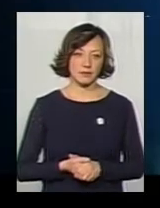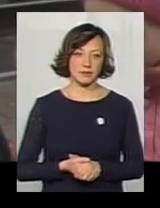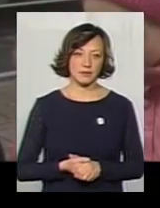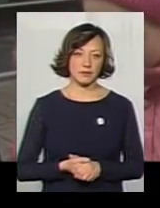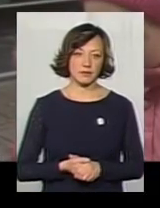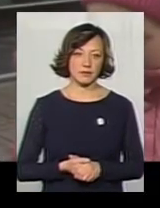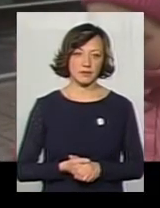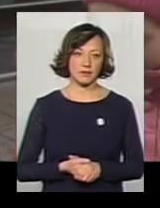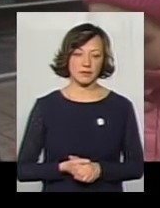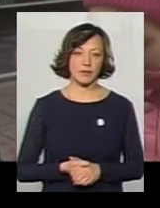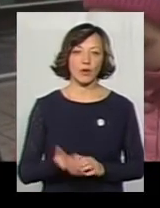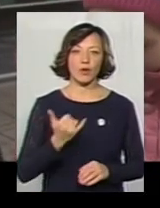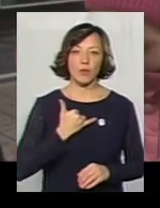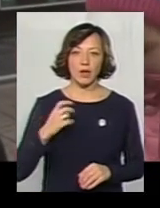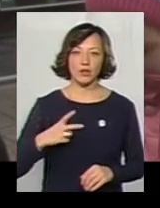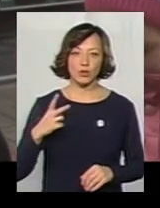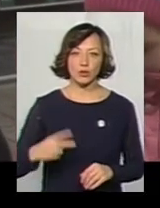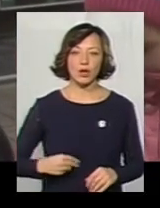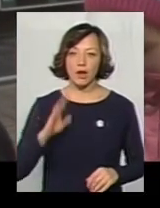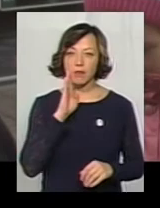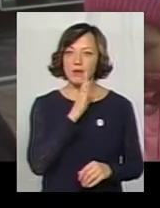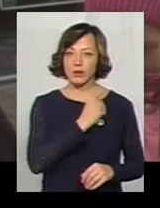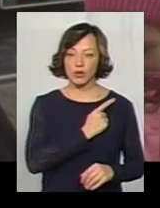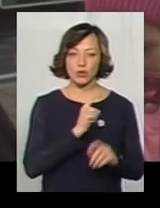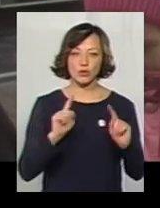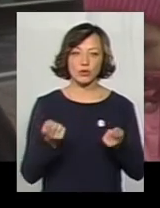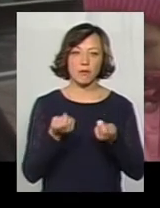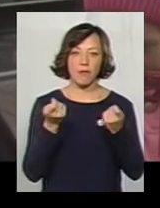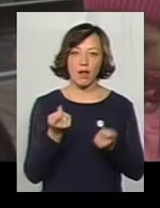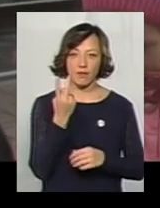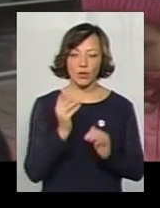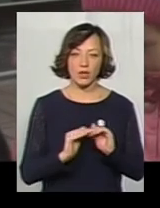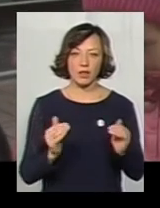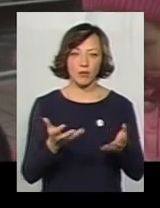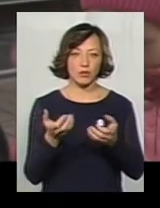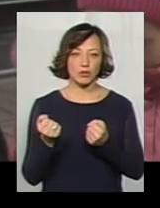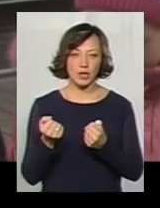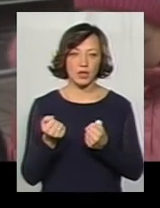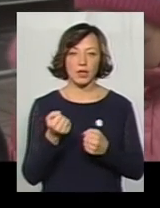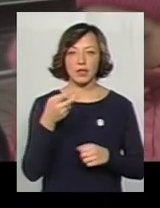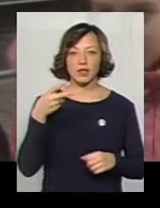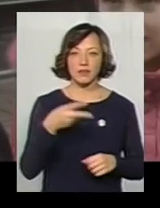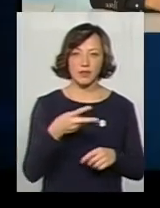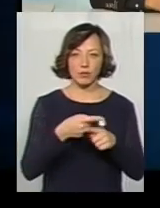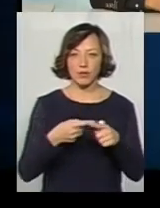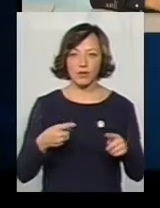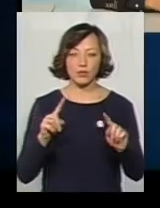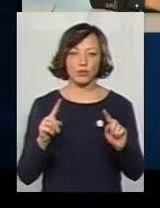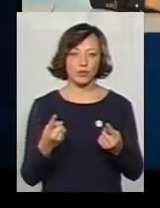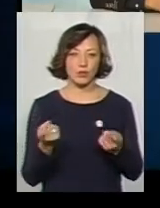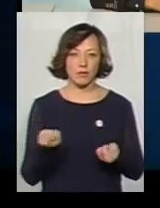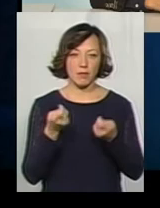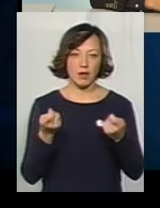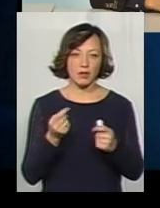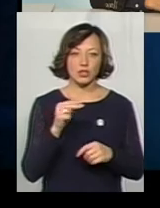У мене, наприклад, дочка-мать-одиночка. Це дуже мало на двох дітей, вона отримує 2,5 татата. Це дуже мало.